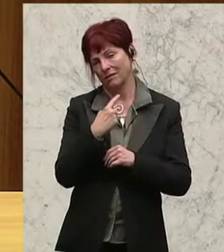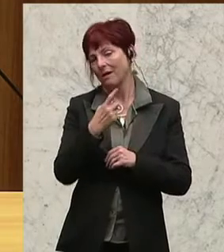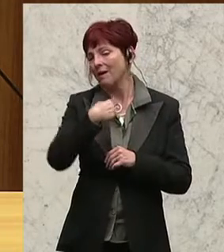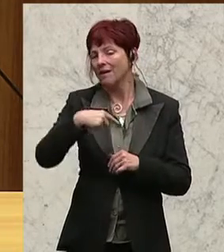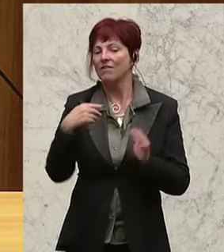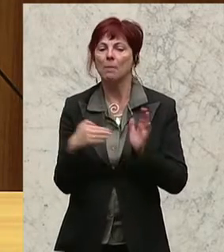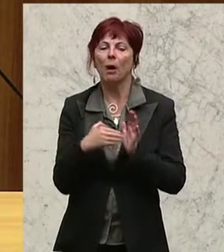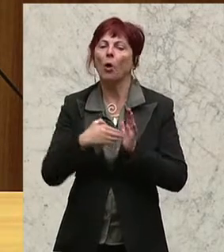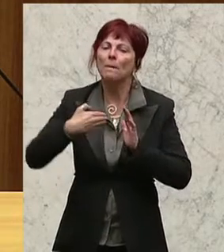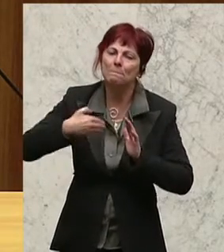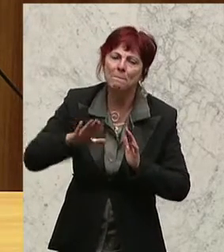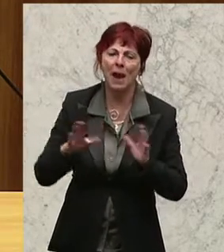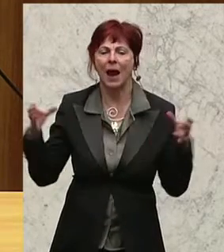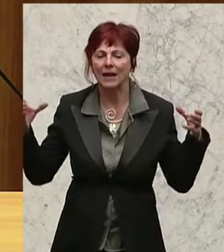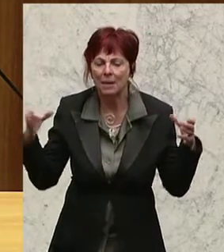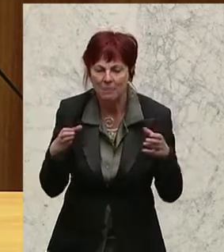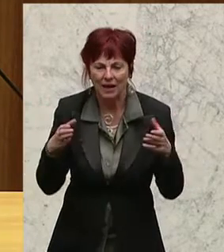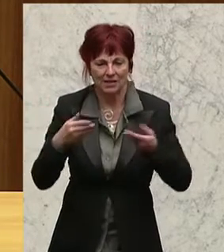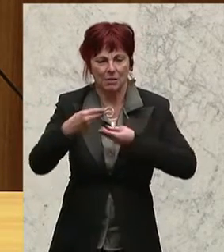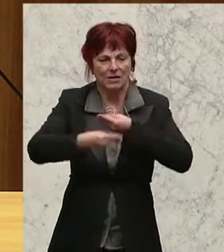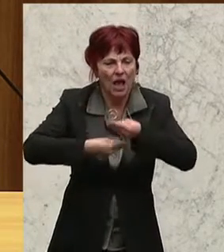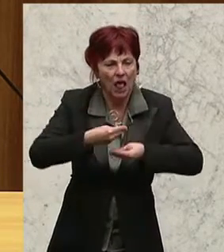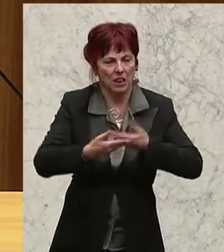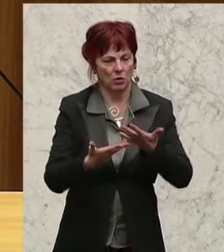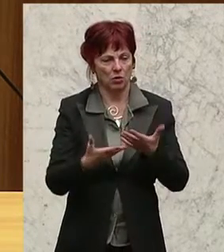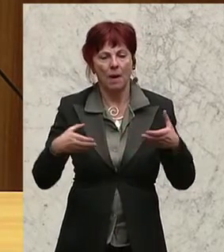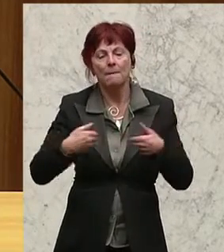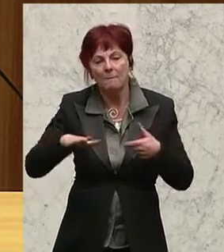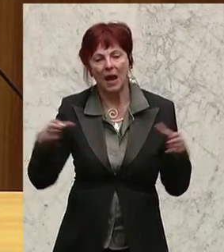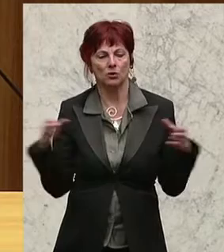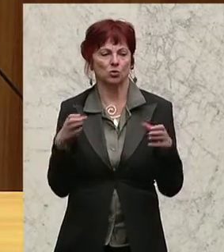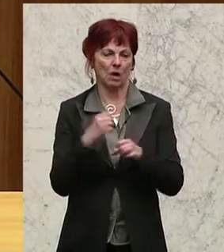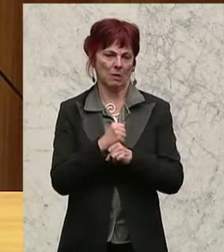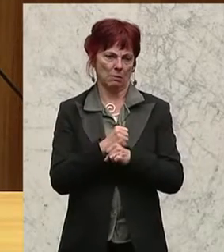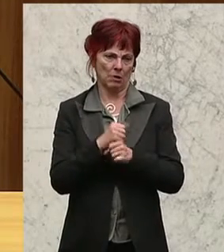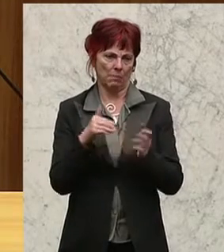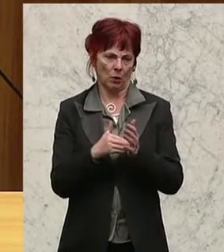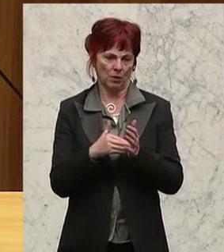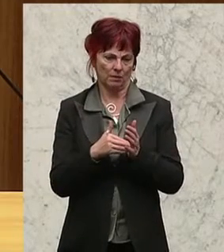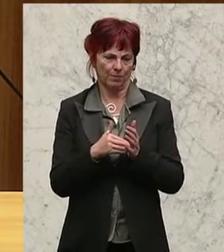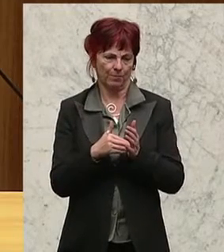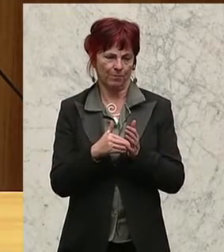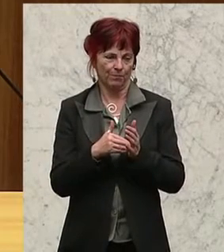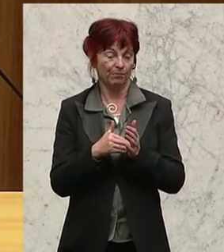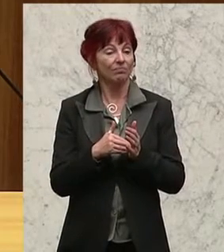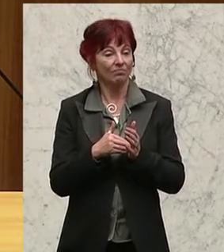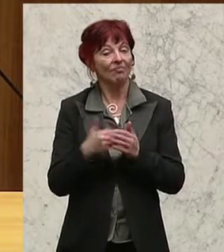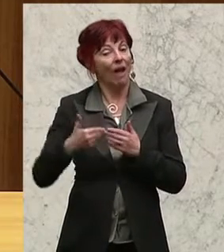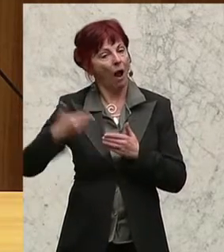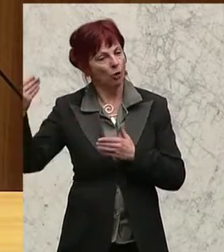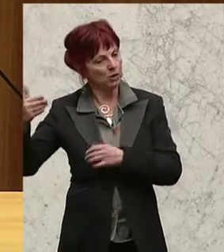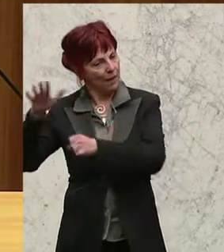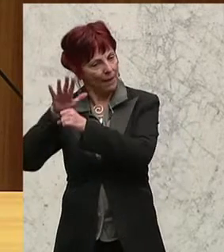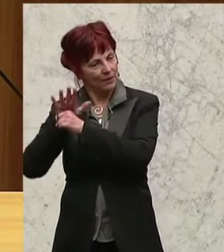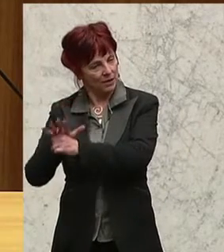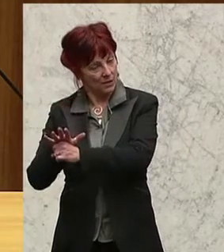gemeinsames Handeln und mehr Zusammenarbeit auf EU-Ebene. Denn neben der Ausländerdiskriminierung ist